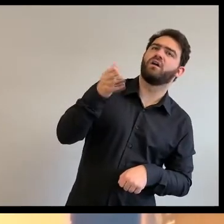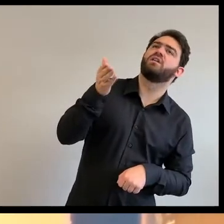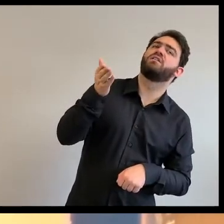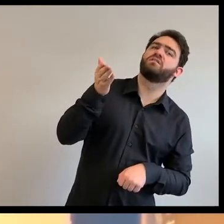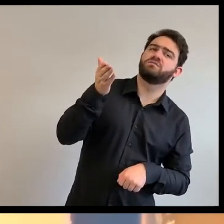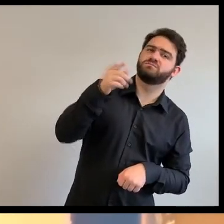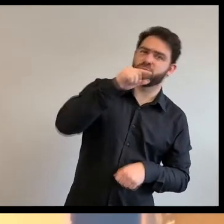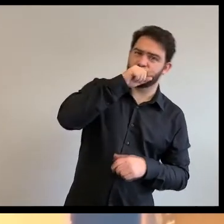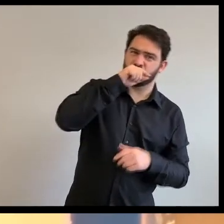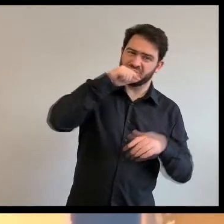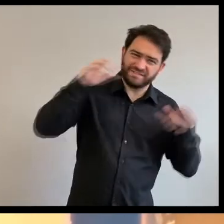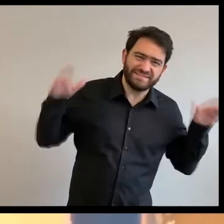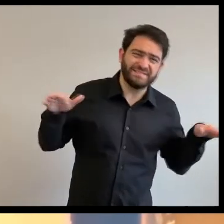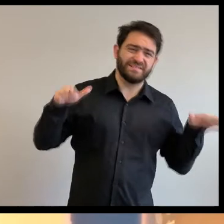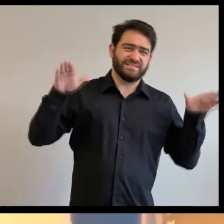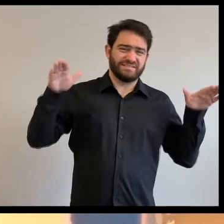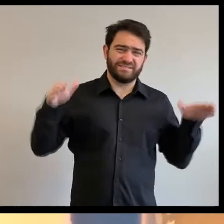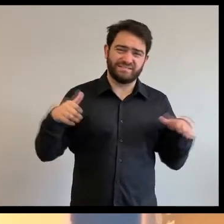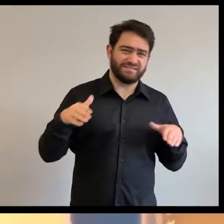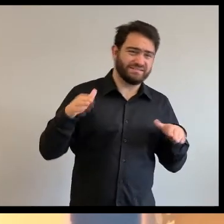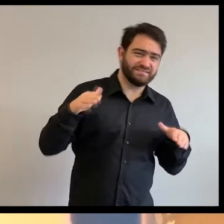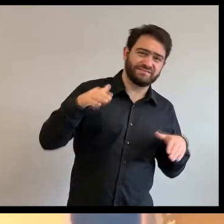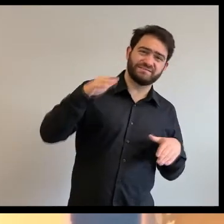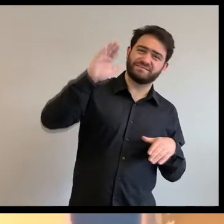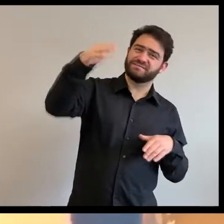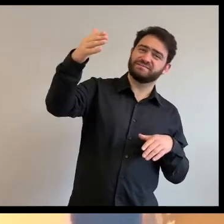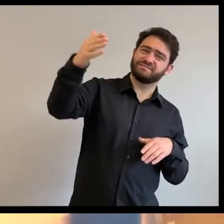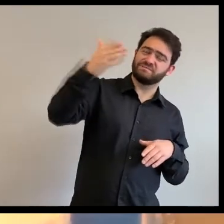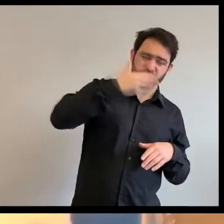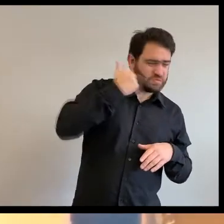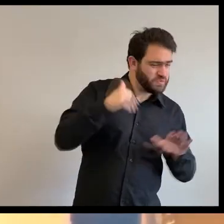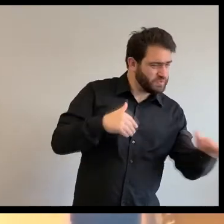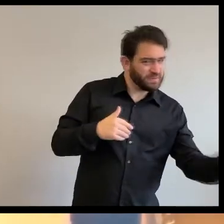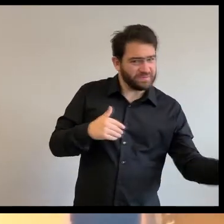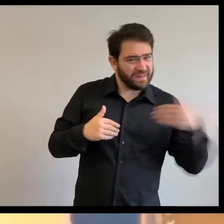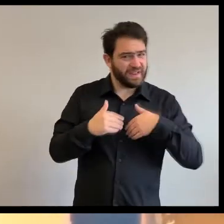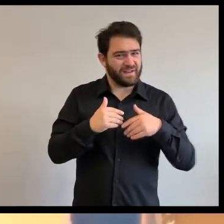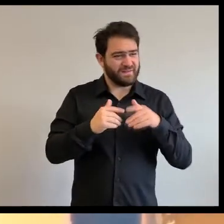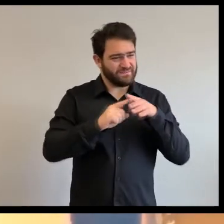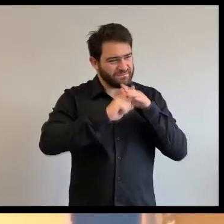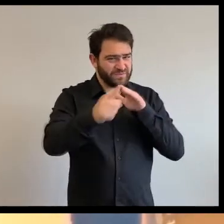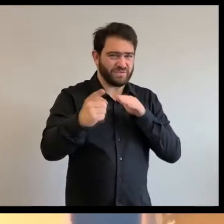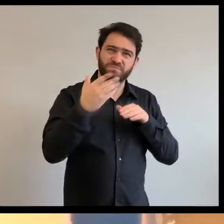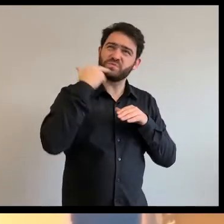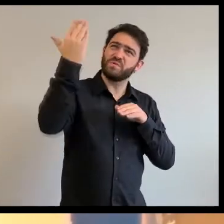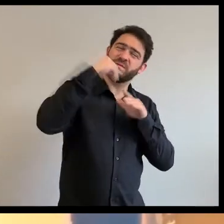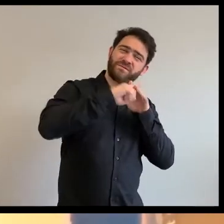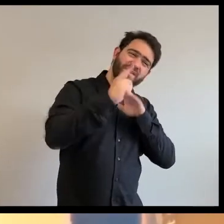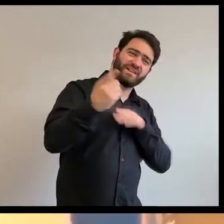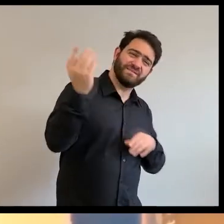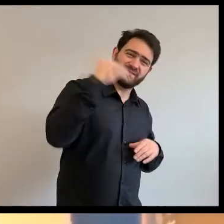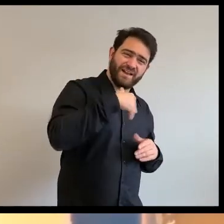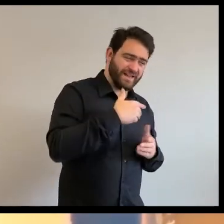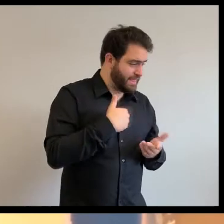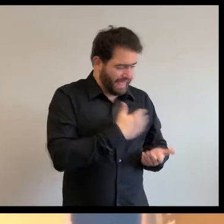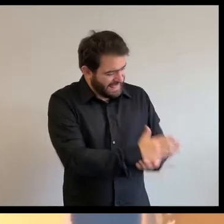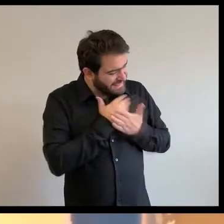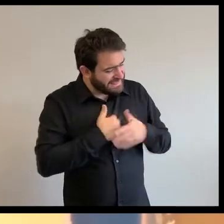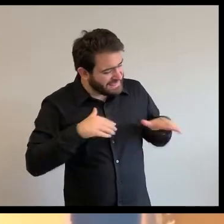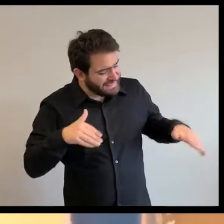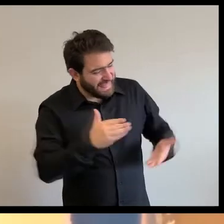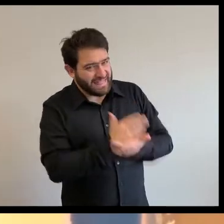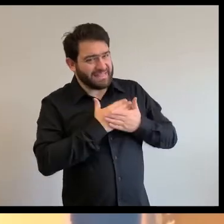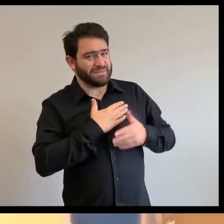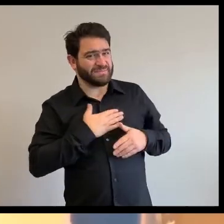'a lancé sur le feu, sur le chemin il a entendu un bruit, c'était